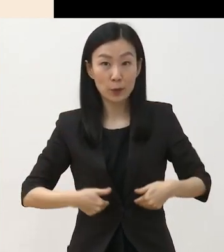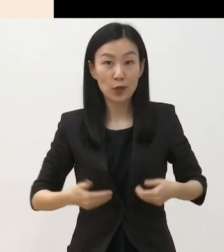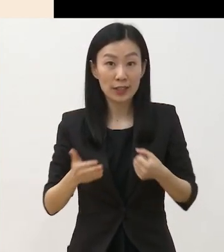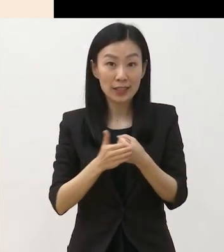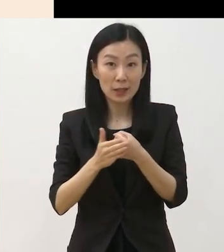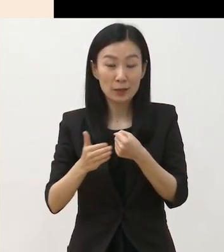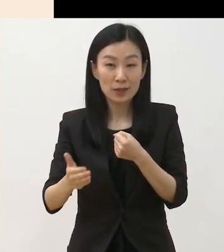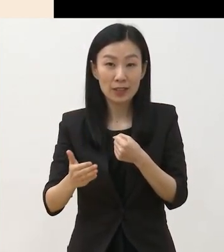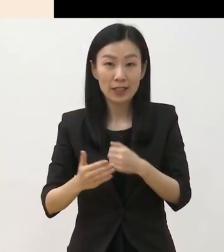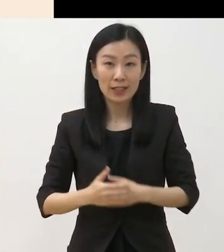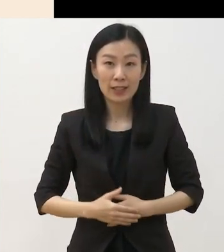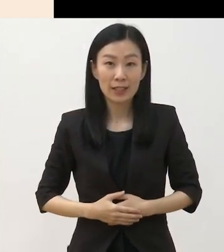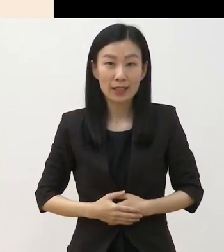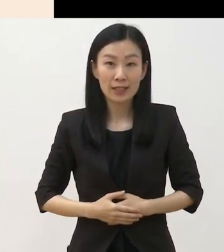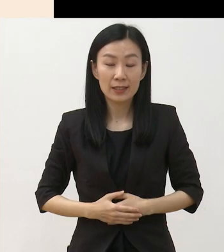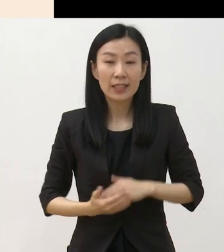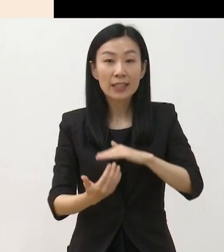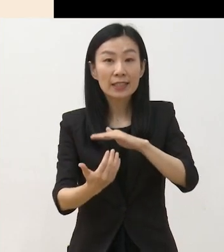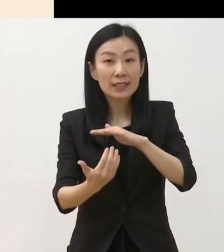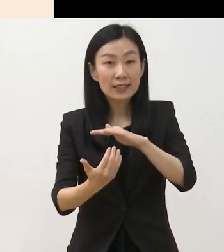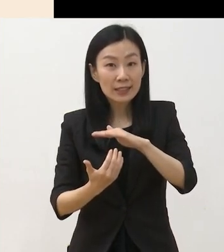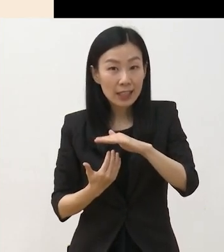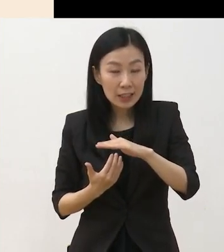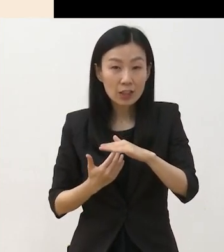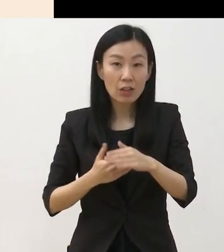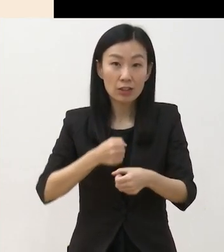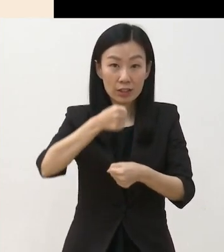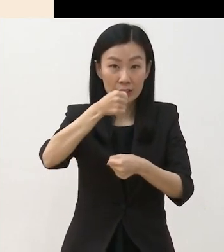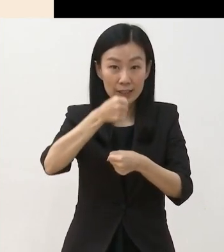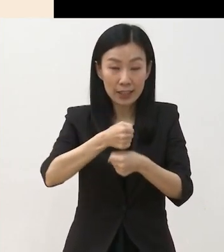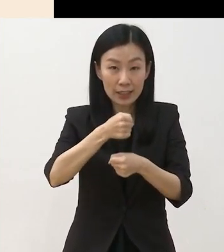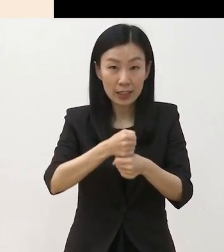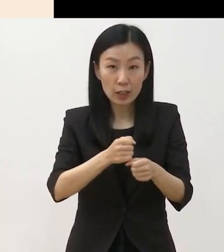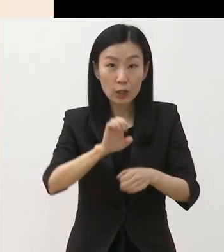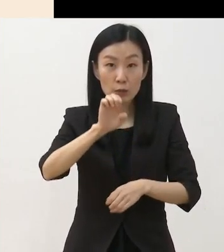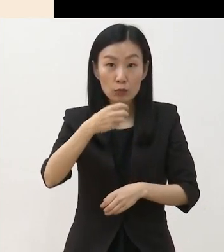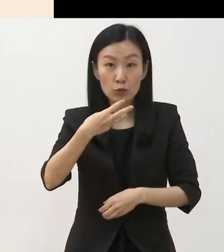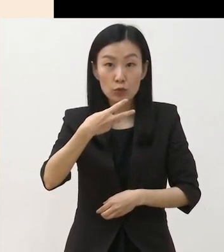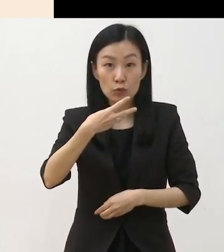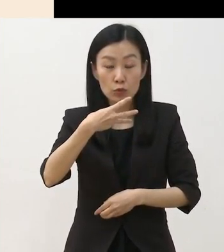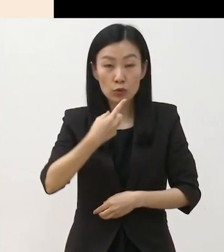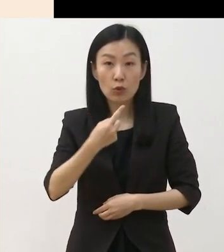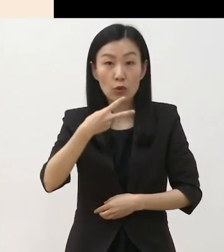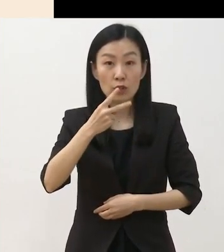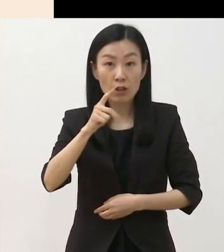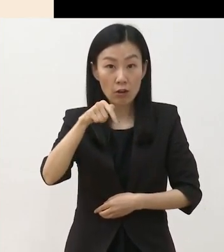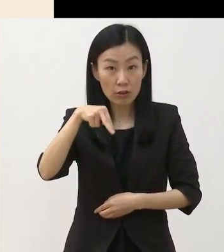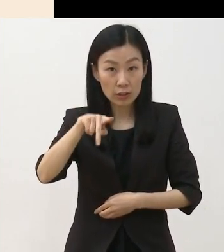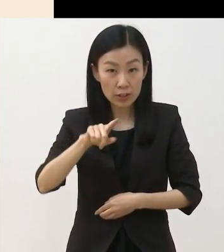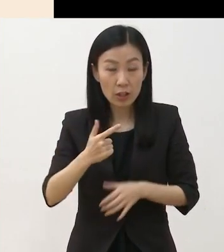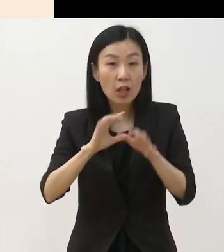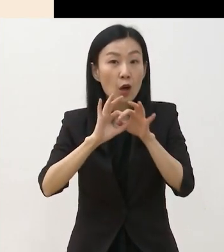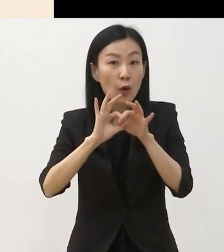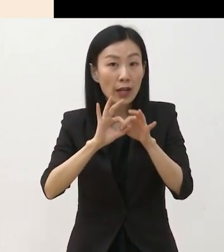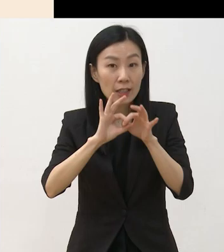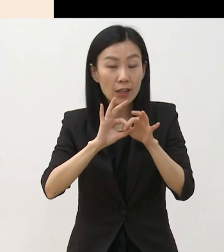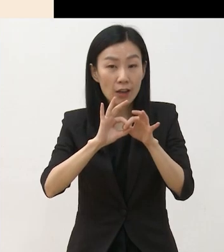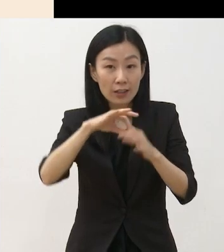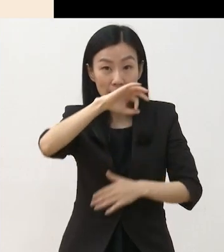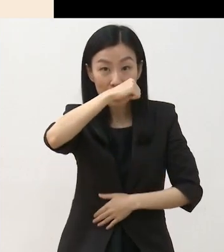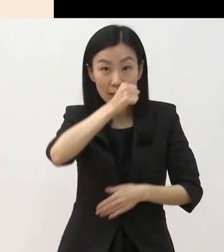사전 제작 준비 단계인 프리 프로덕션 관련 지원 예산을 대폭 확대합니다